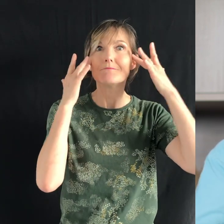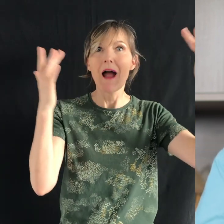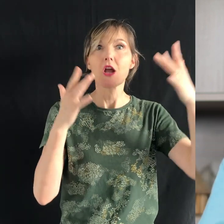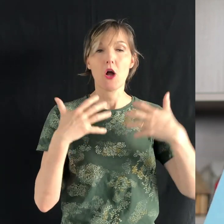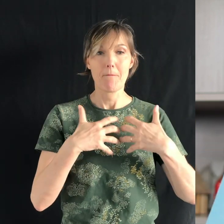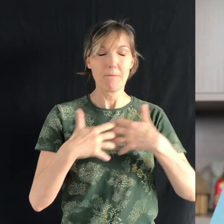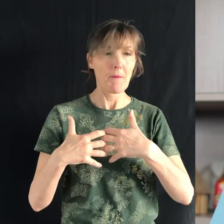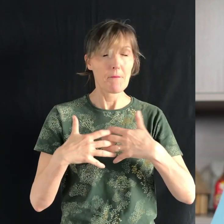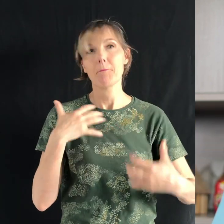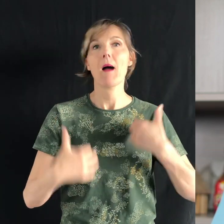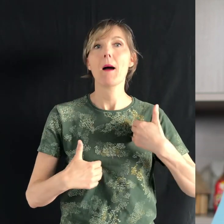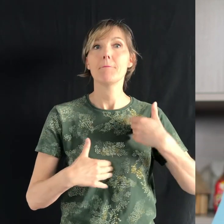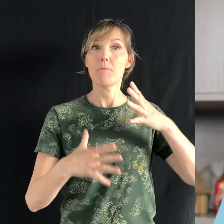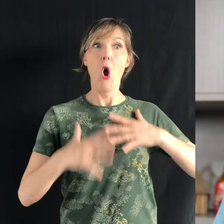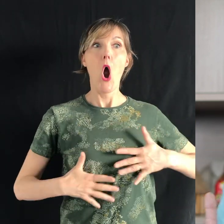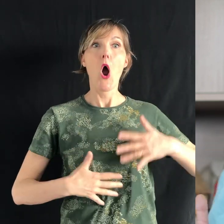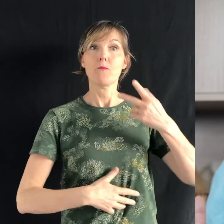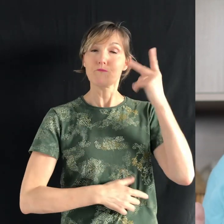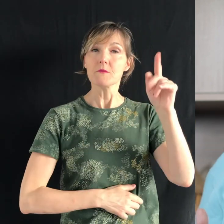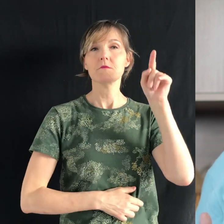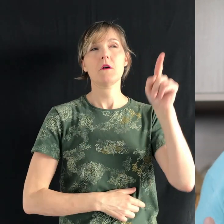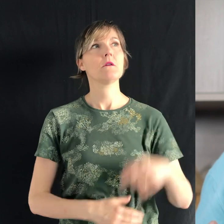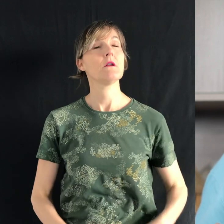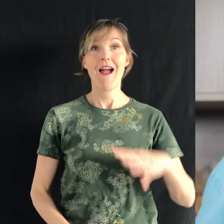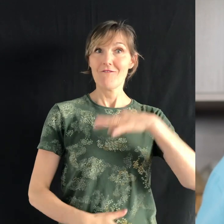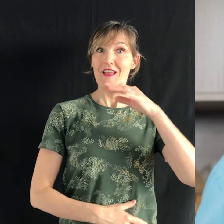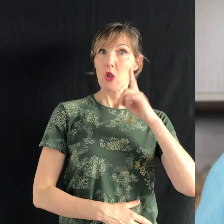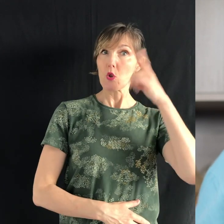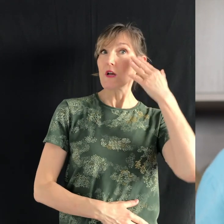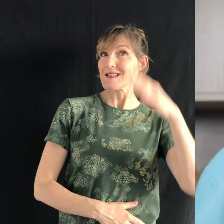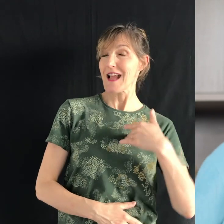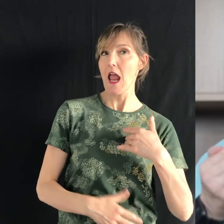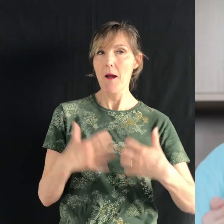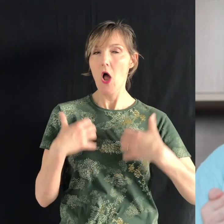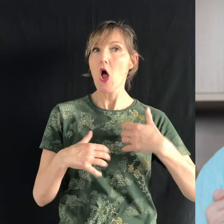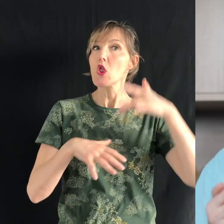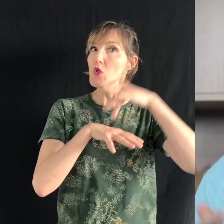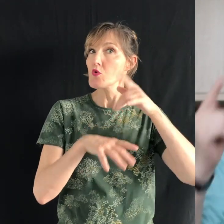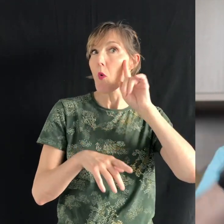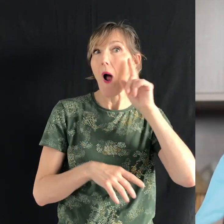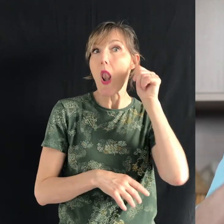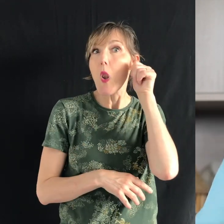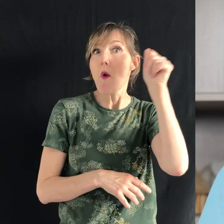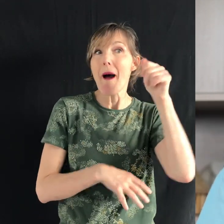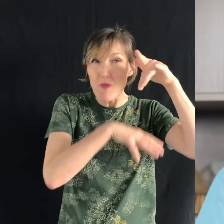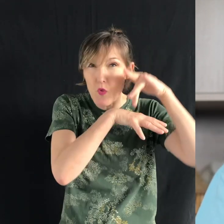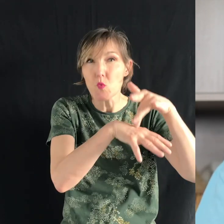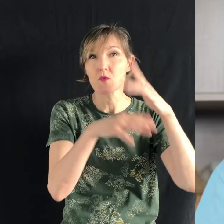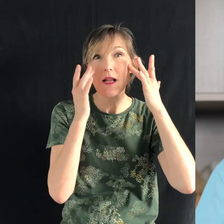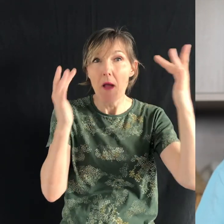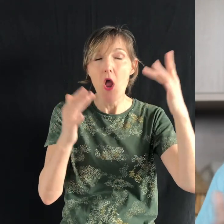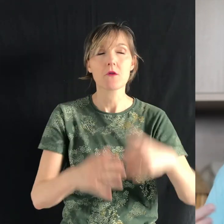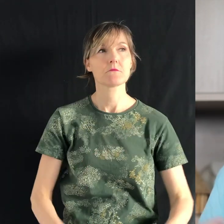dans son propre corps. Le fils de Nieu connaissait la détresse et la paralysie parce qu'il les avait lui-même vécues.